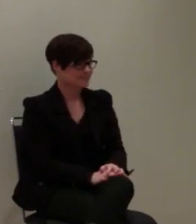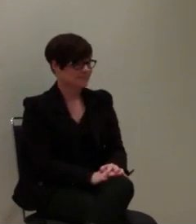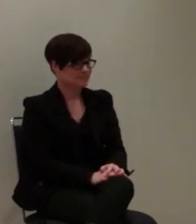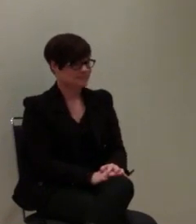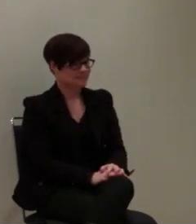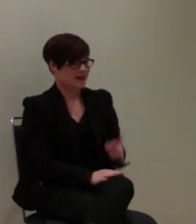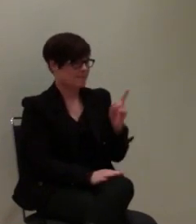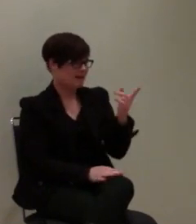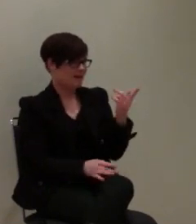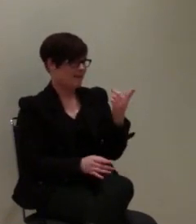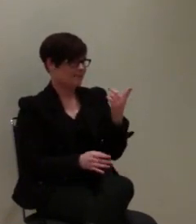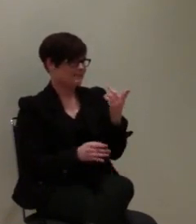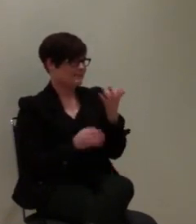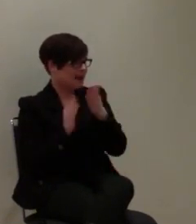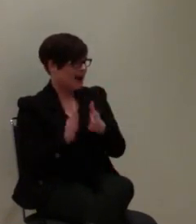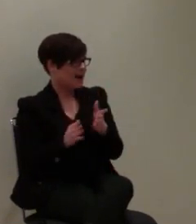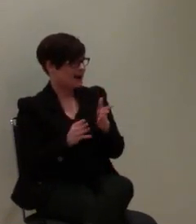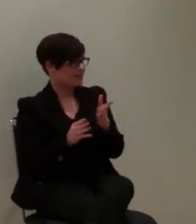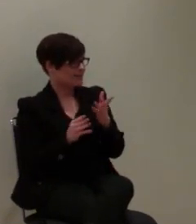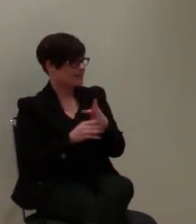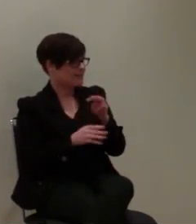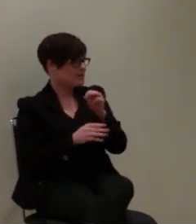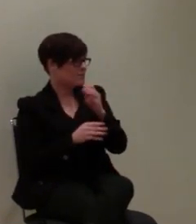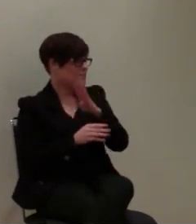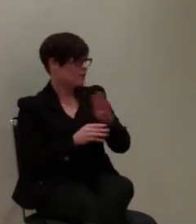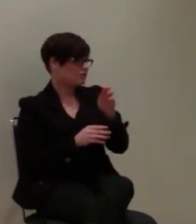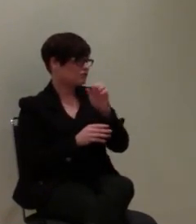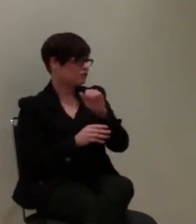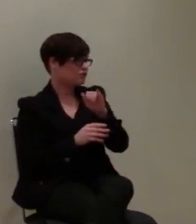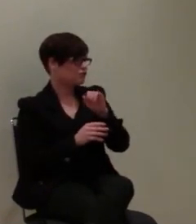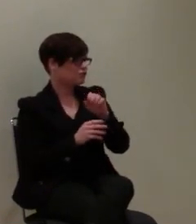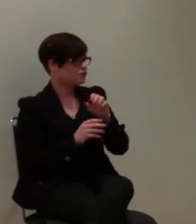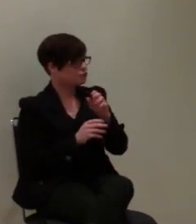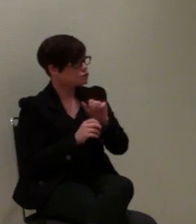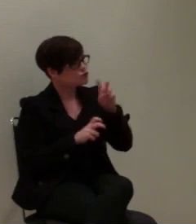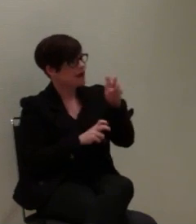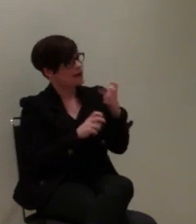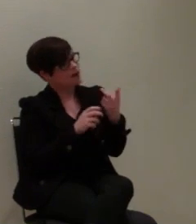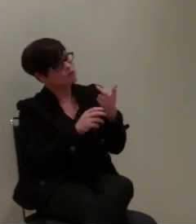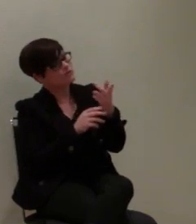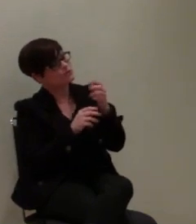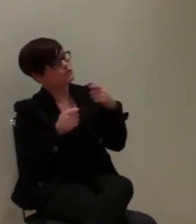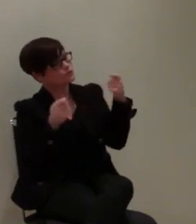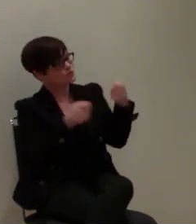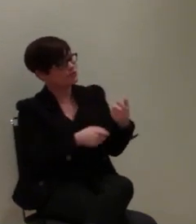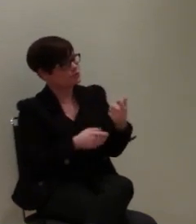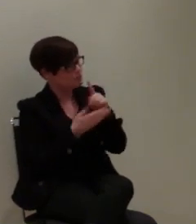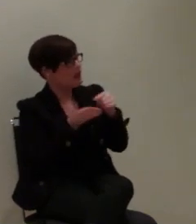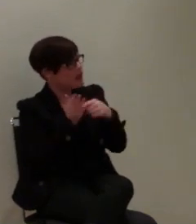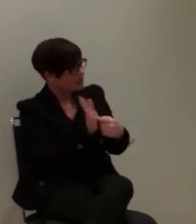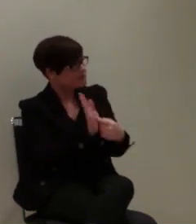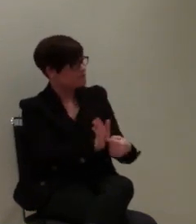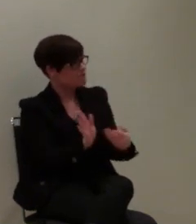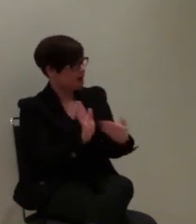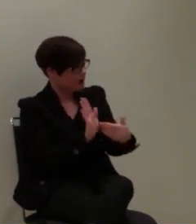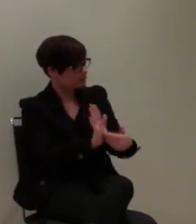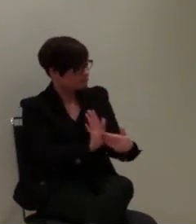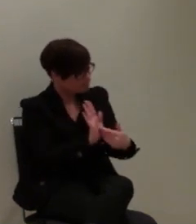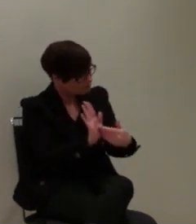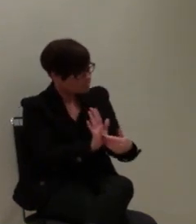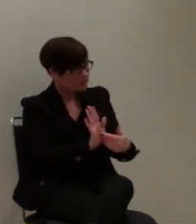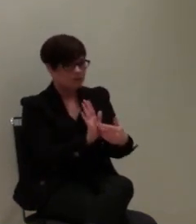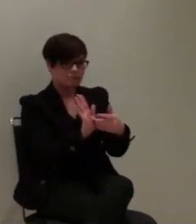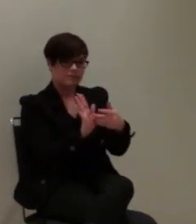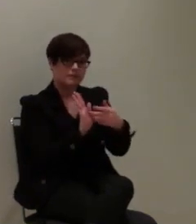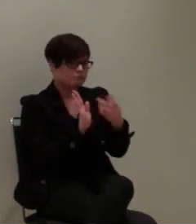Das ist aber nicht die Art und Weise, wie die Stiftung letztendlich das macht. Wir weisen jeweils immer auf Missstände irgendwo hin. Versuchen sie